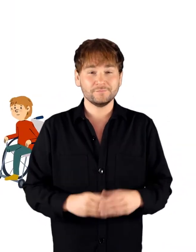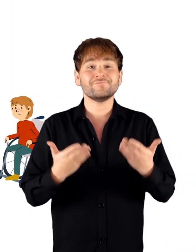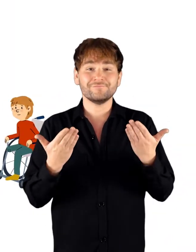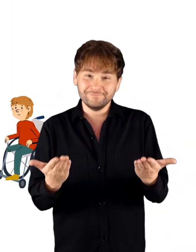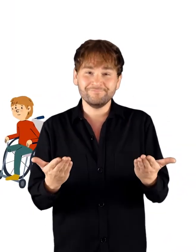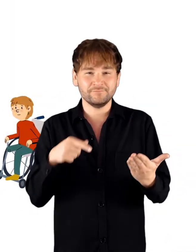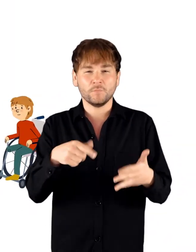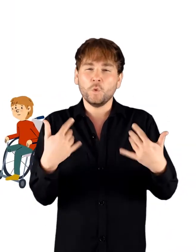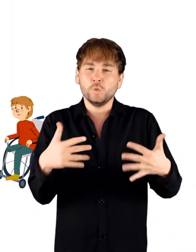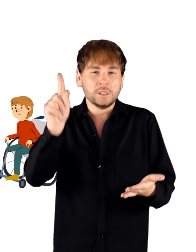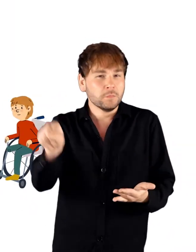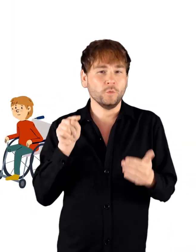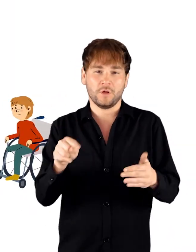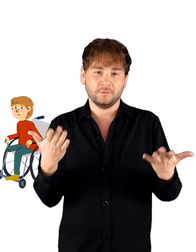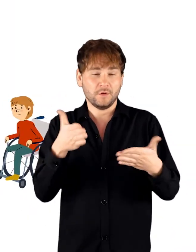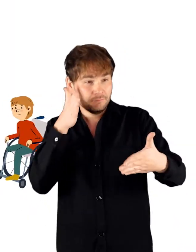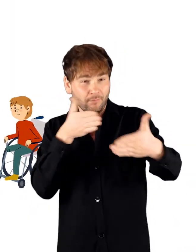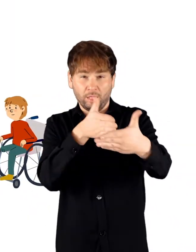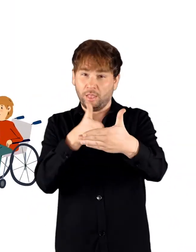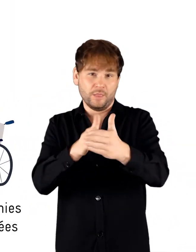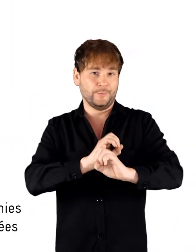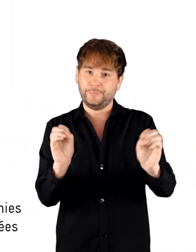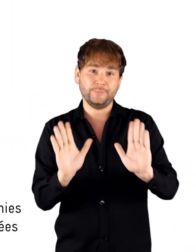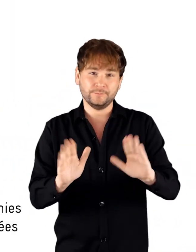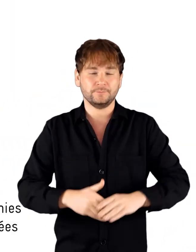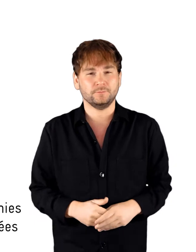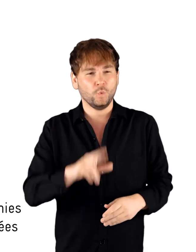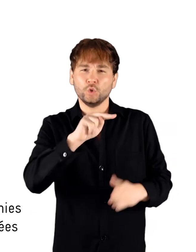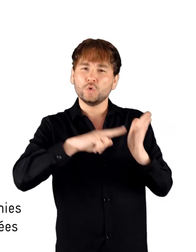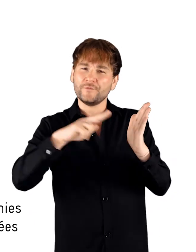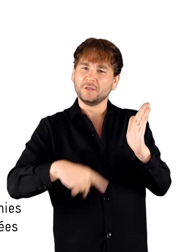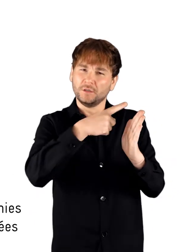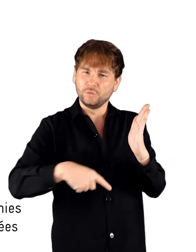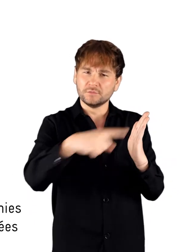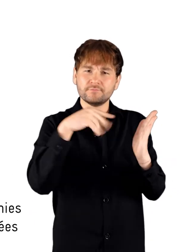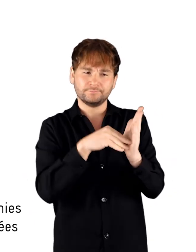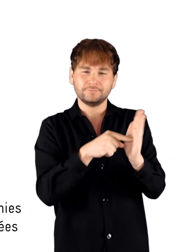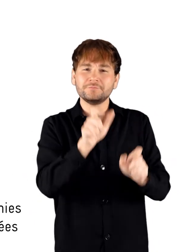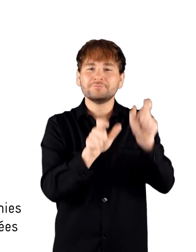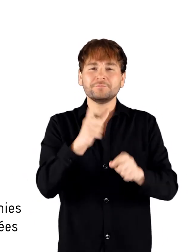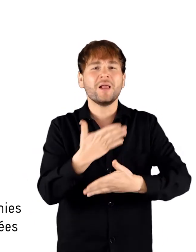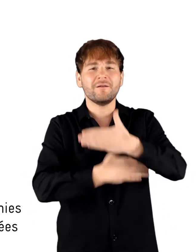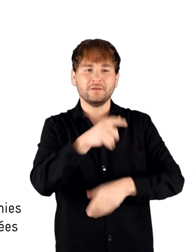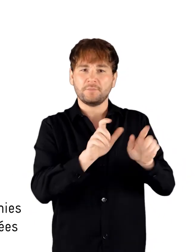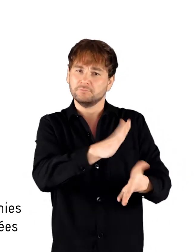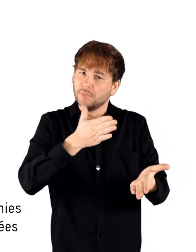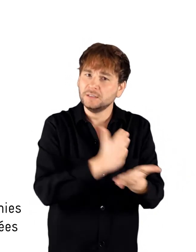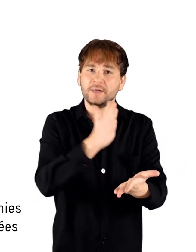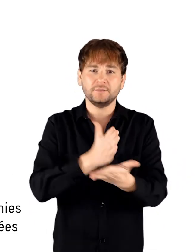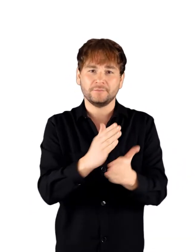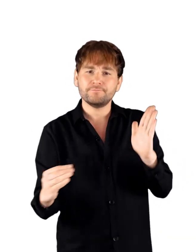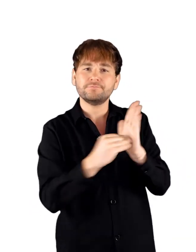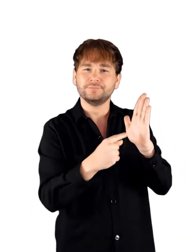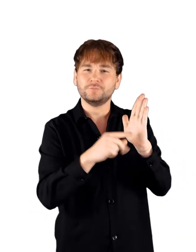L'accessibilité est le mot-clé ici. L'article 24 de la Convention des Nations Unies relative aux droits des personnes